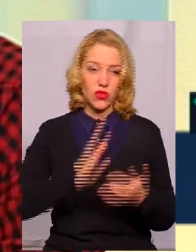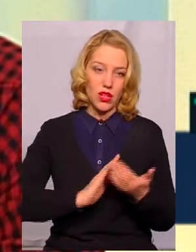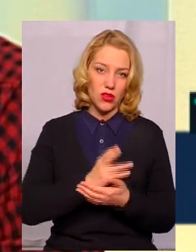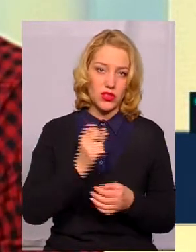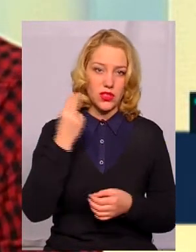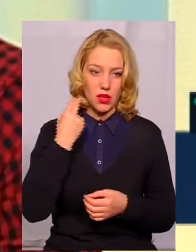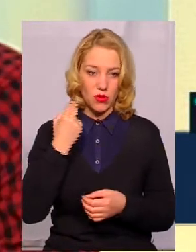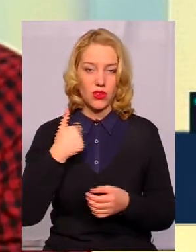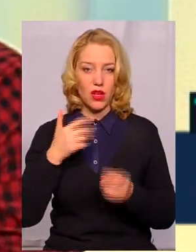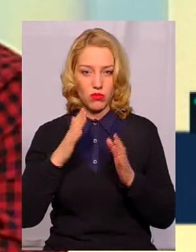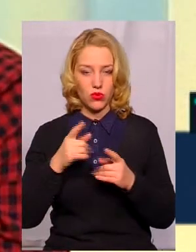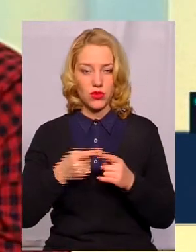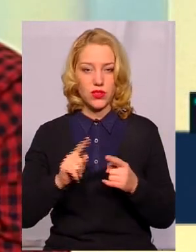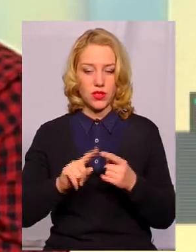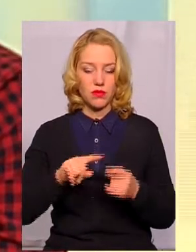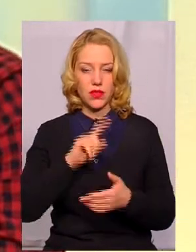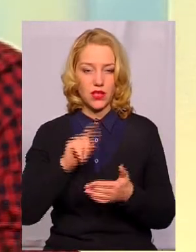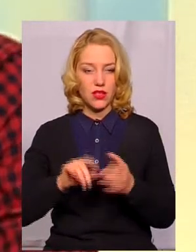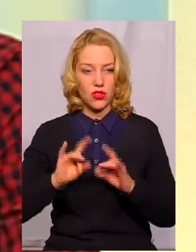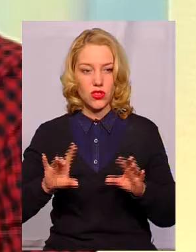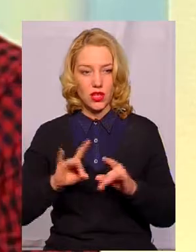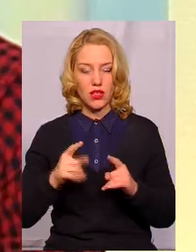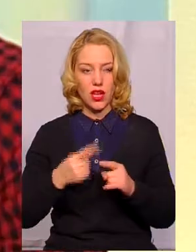заборговленості, тоді я буду вже ці питання піднімати.